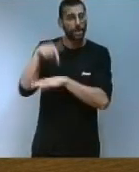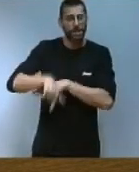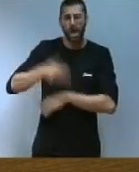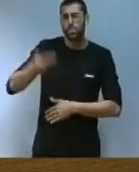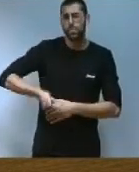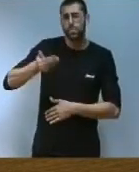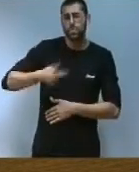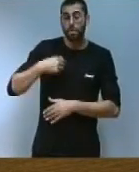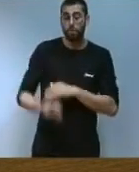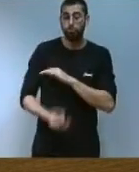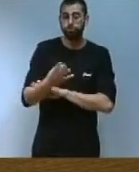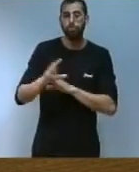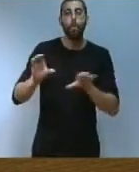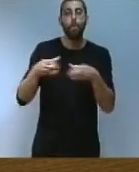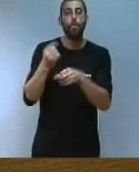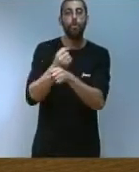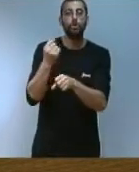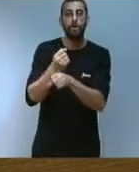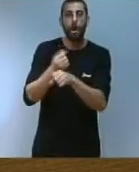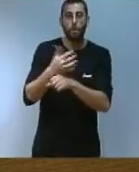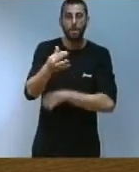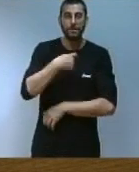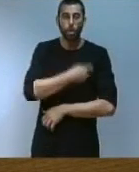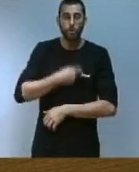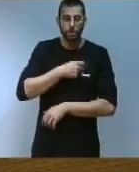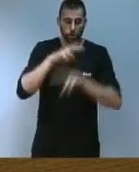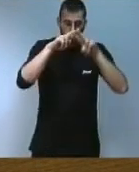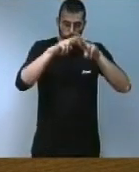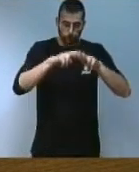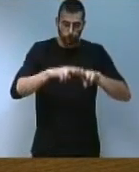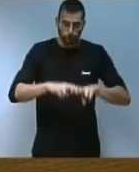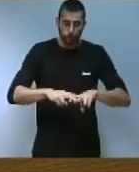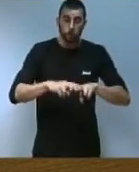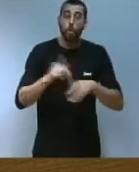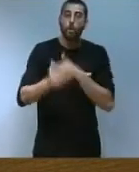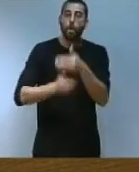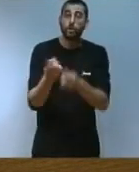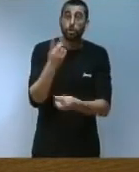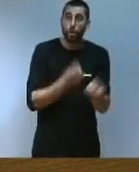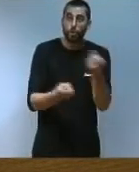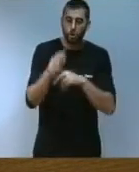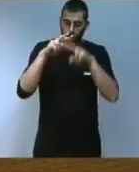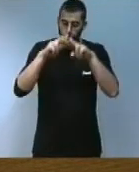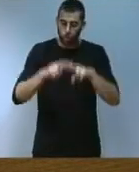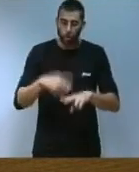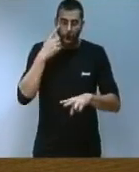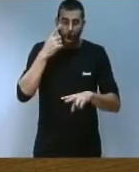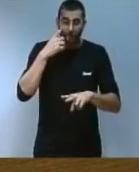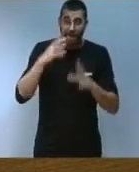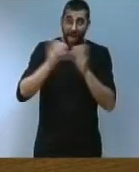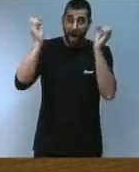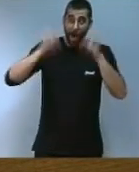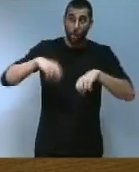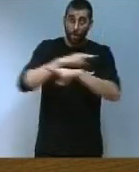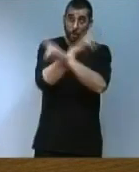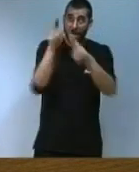creat un grup de treball i una comissió que realitzarà el seguiment dels processos de negociació i anàlisi de l'impacte dels acords de comerç internacional